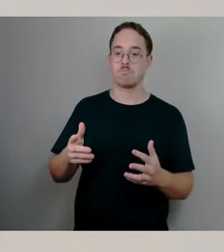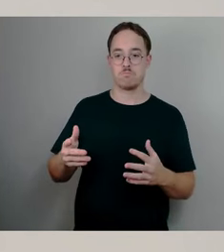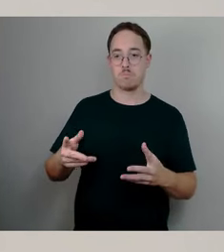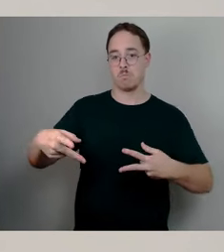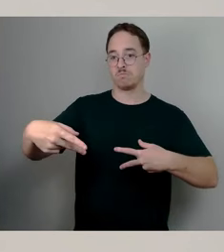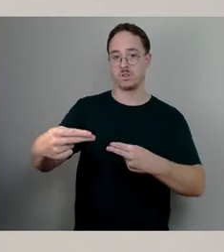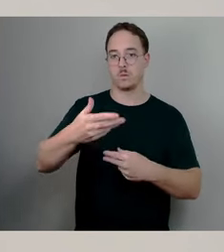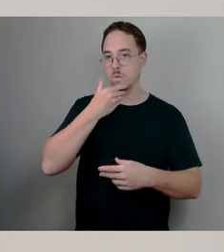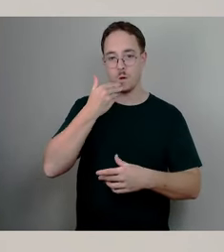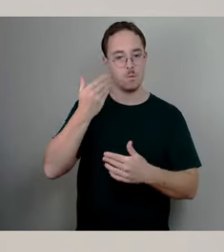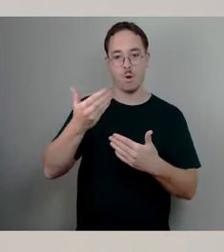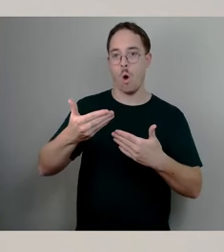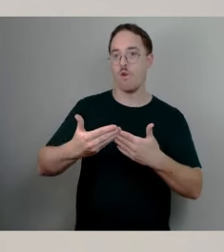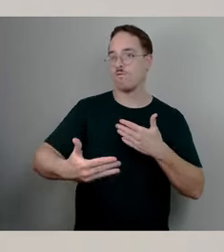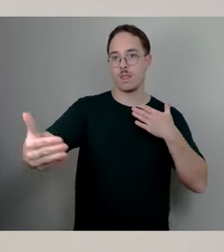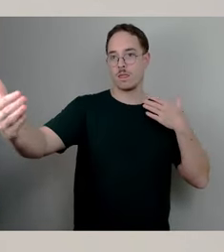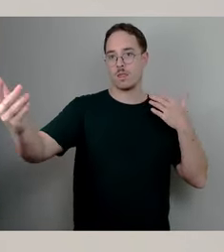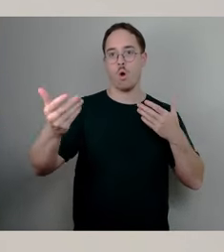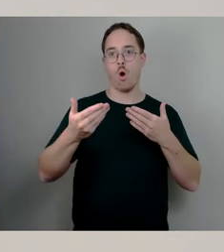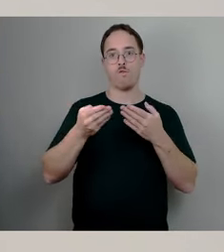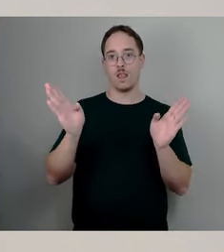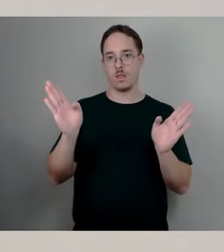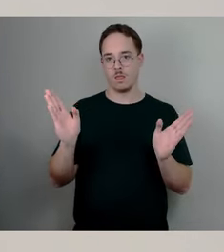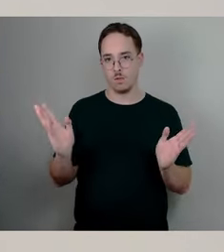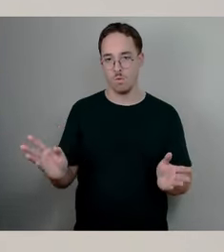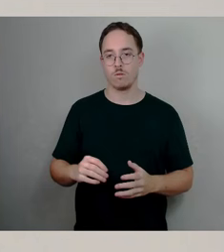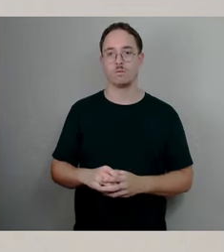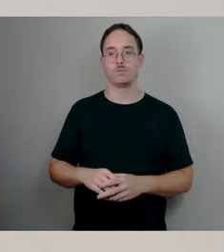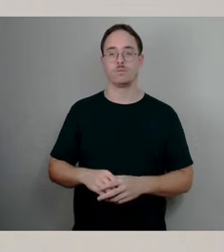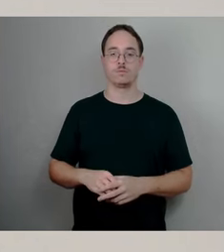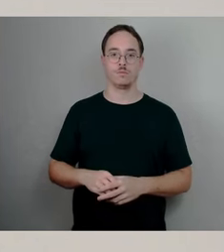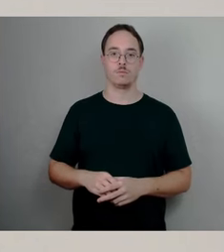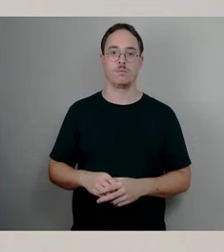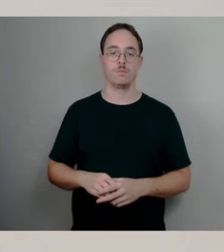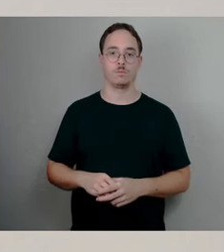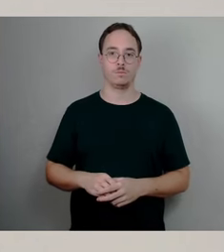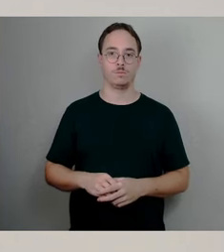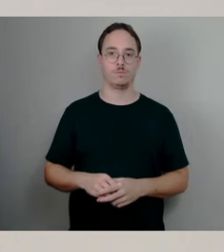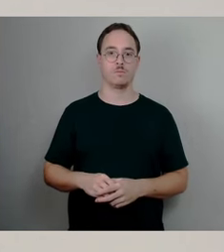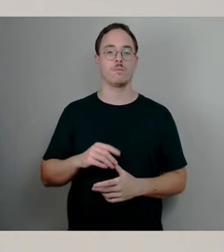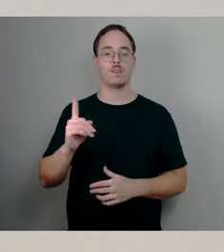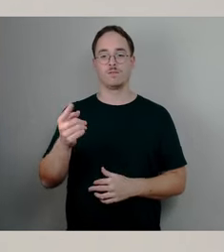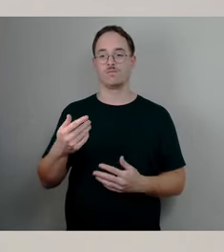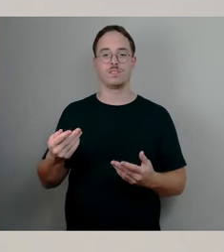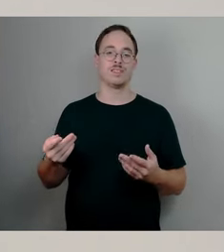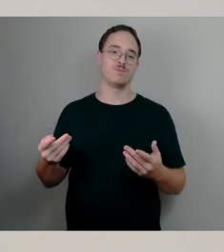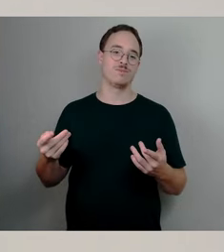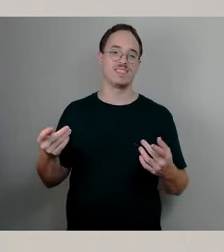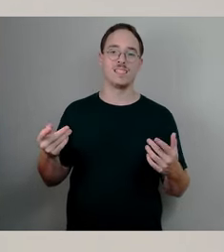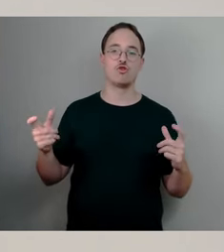Anführungszeichen, Sperrstunde für die Außengastronomie. Also es gibt in dem Sinne